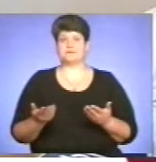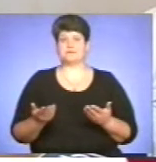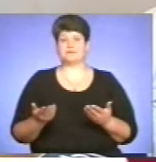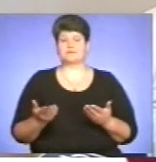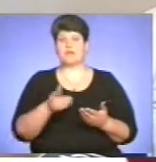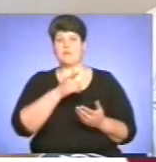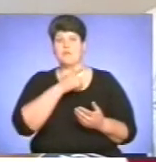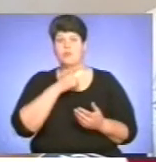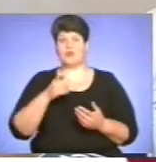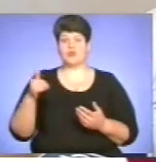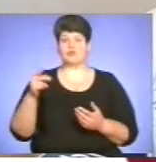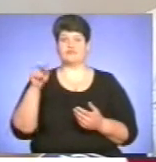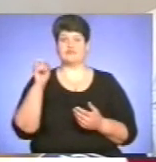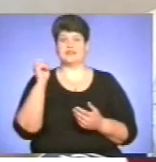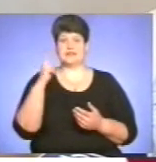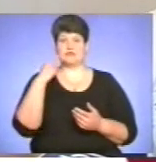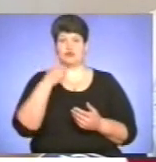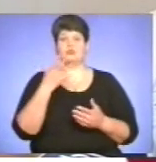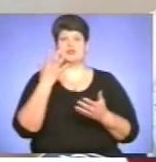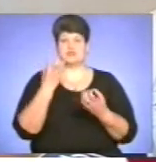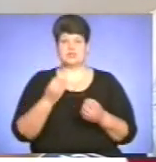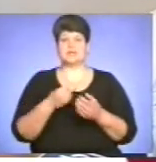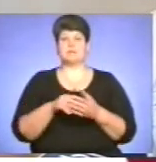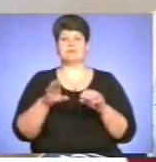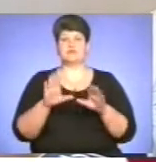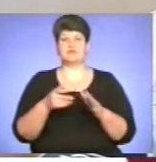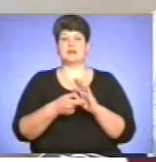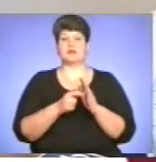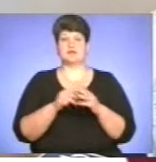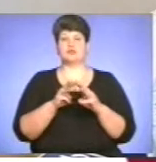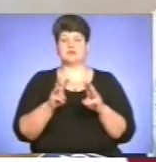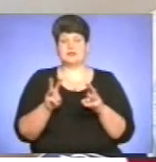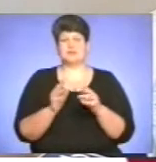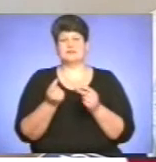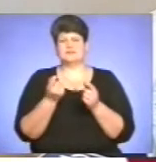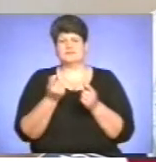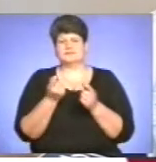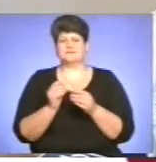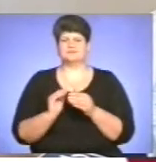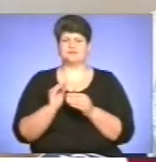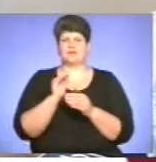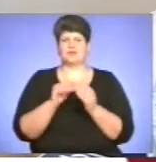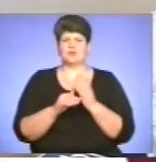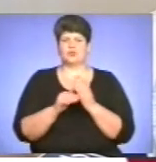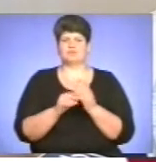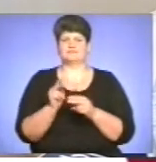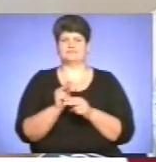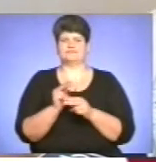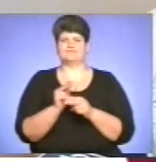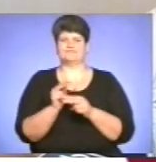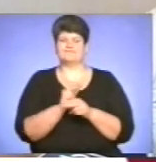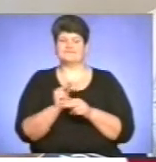Протягом 12-го року було видано ще дві постанови Кабінету міністрів, які більш-менш допомогли зрегулювати це питання. Але,